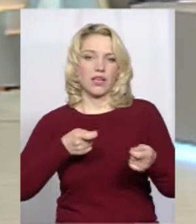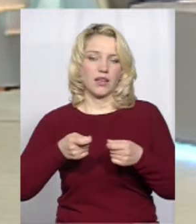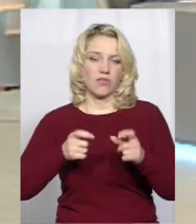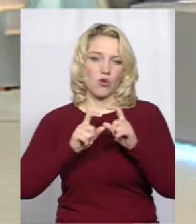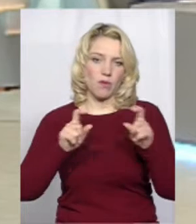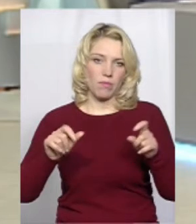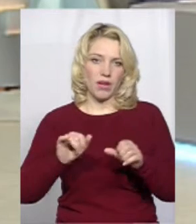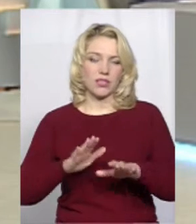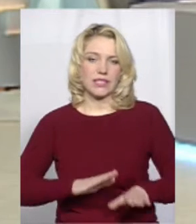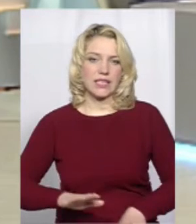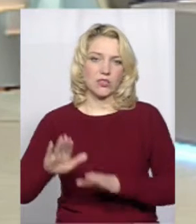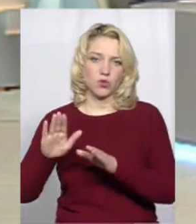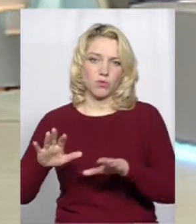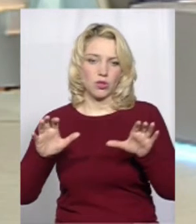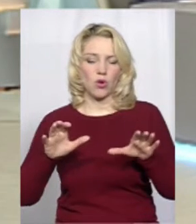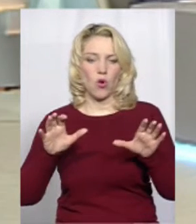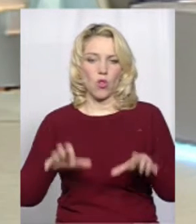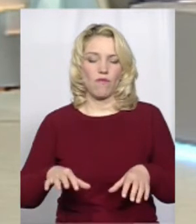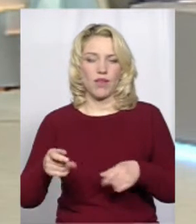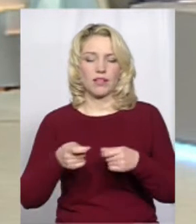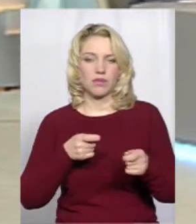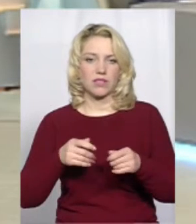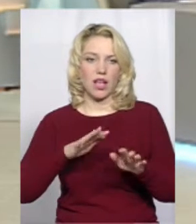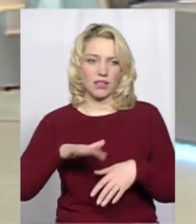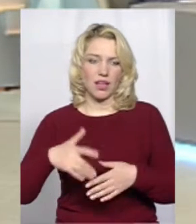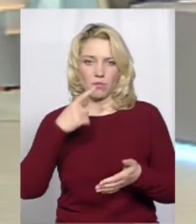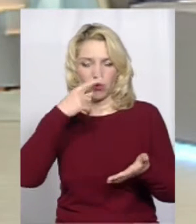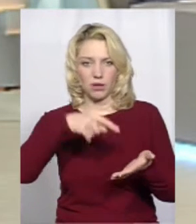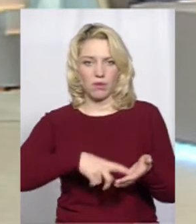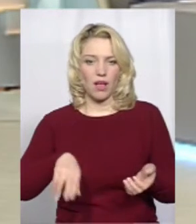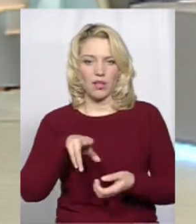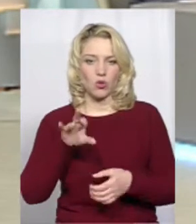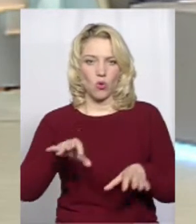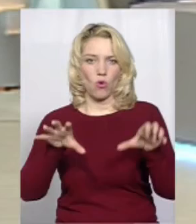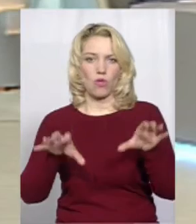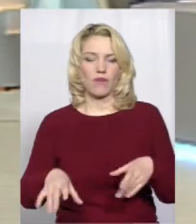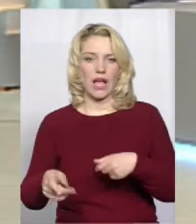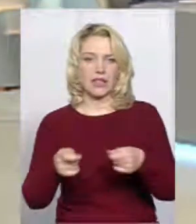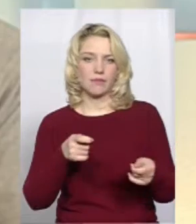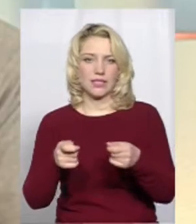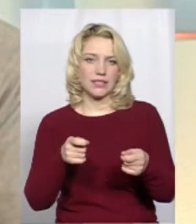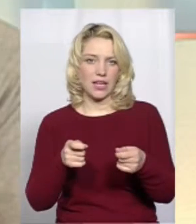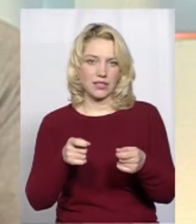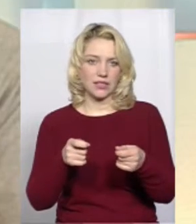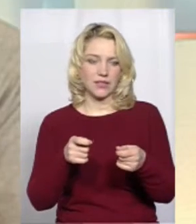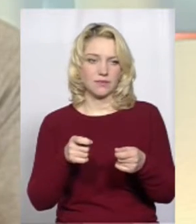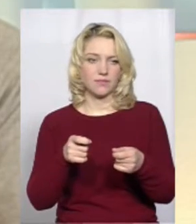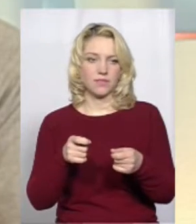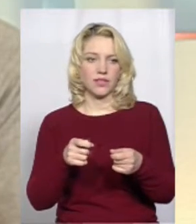апарату та заступником голови адміністрації. Далі вона вже потрапляє до голови адміністрації в